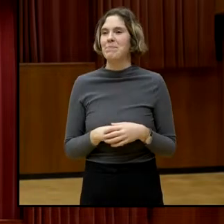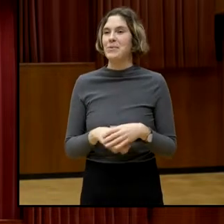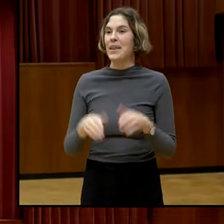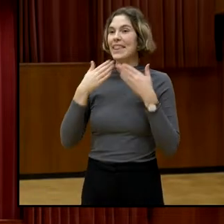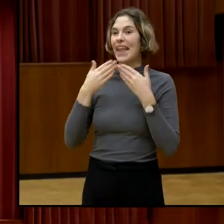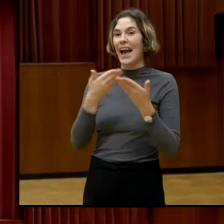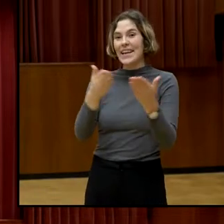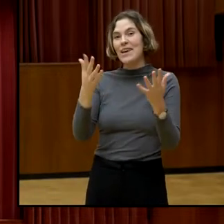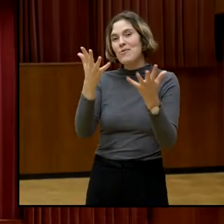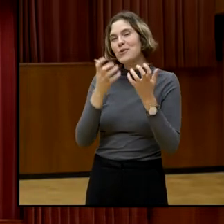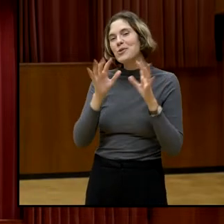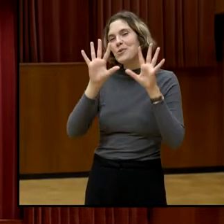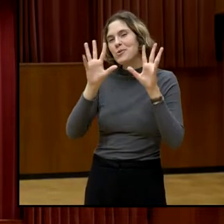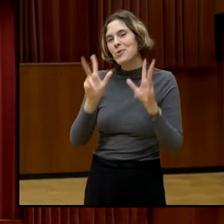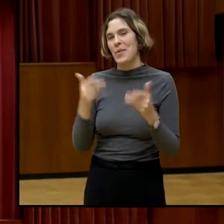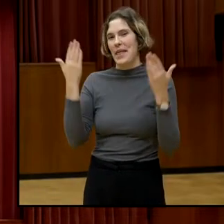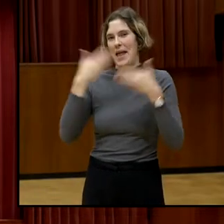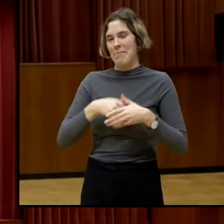Applaus